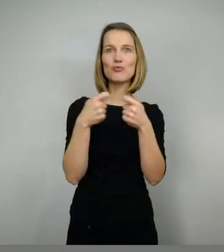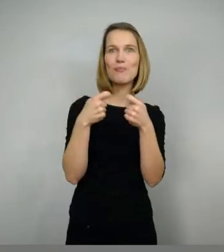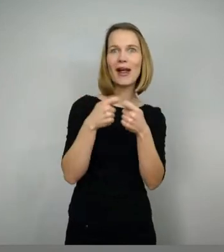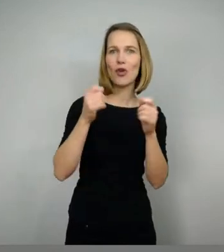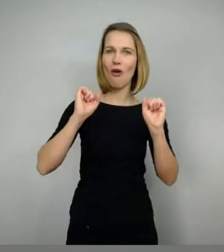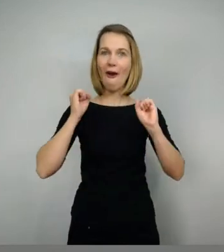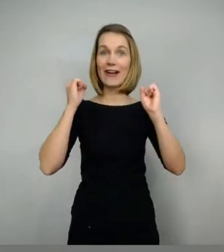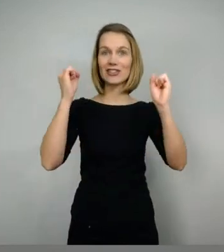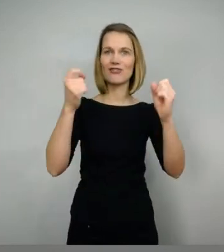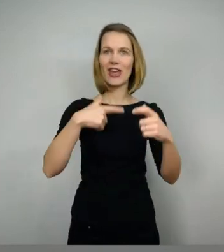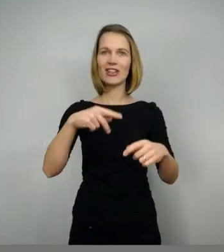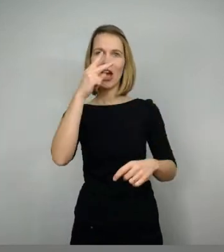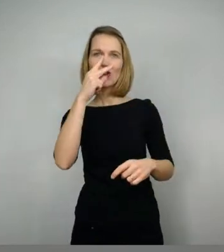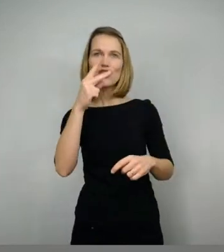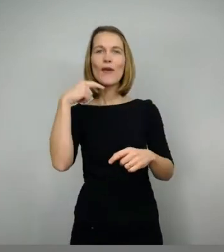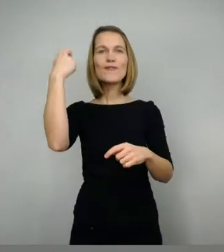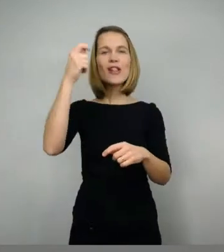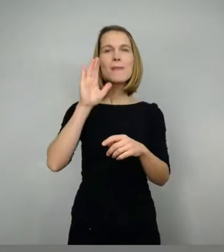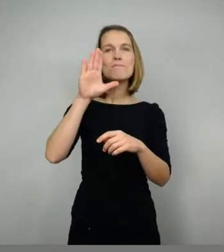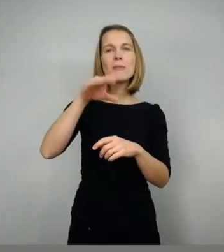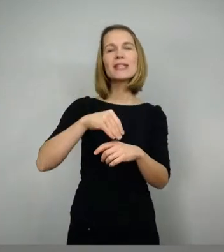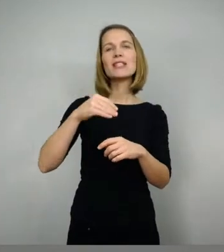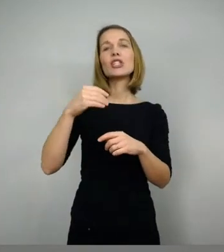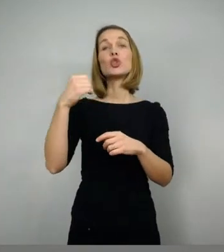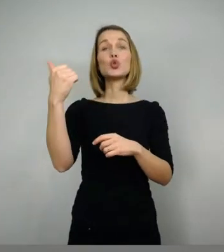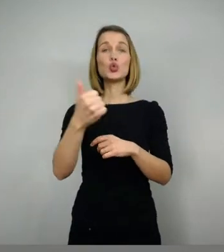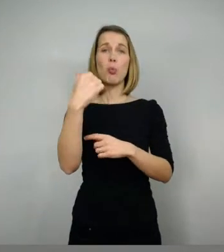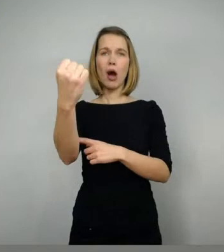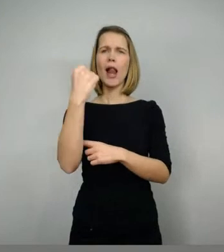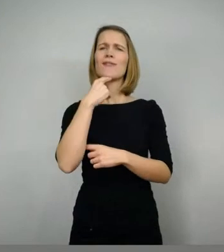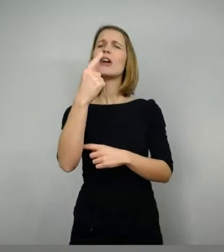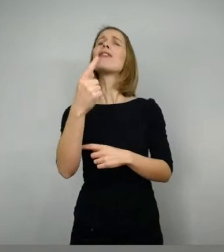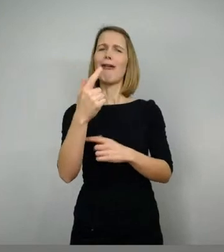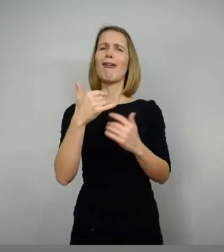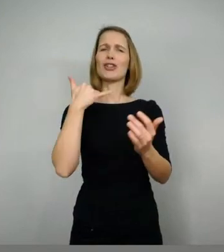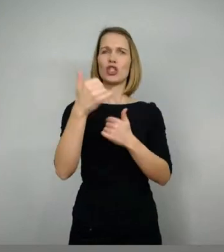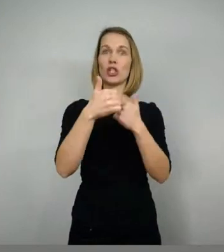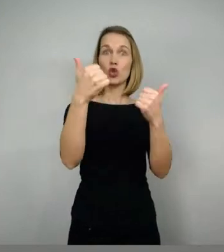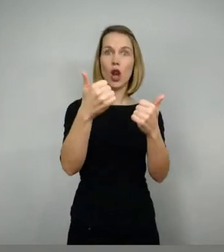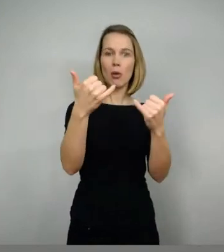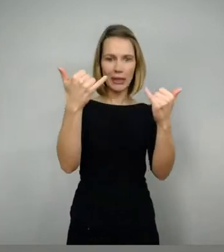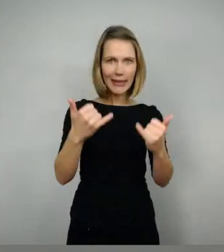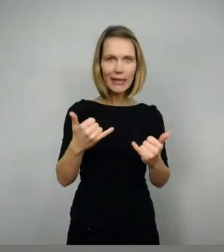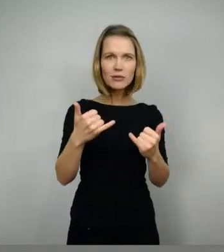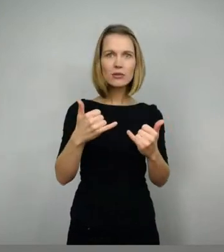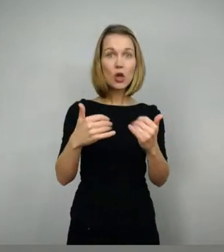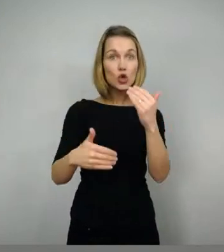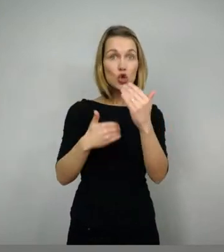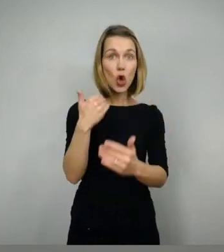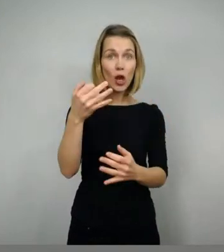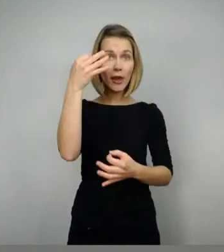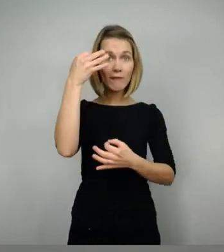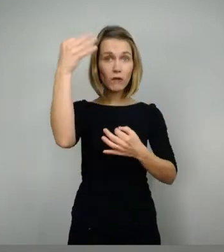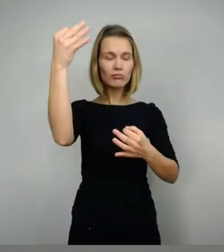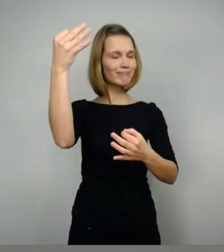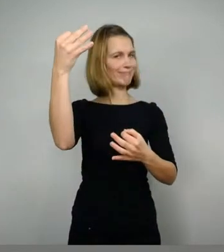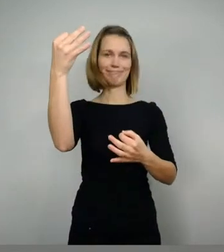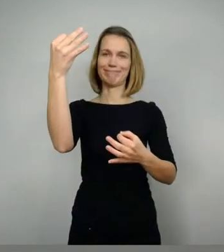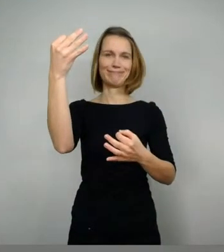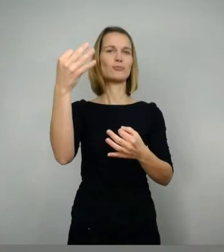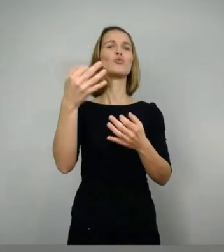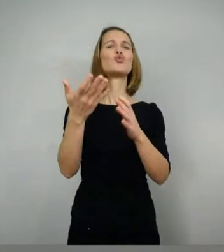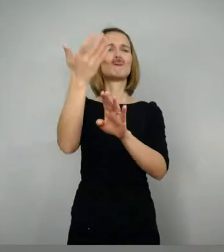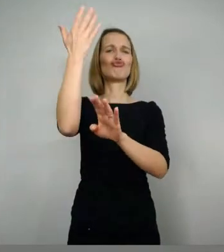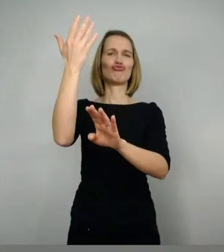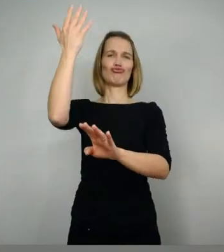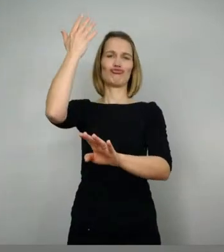kommt eine tolle Geschichte. Aber Superhelden sind keine Erfindung unserer Zeit, sondern die gab es auch schon im Mittelalter. Auch dort